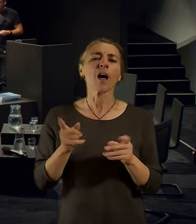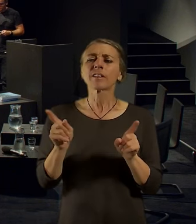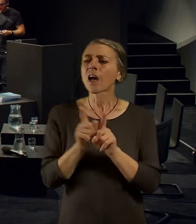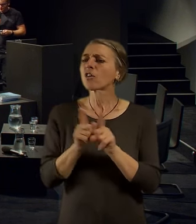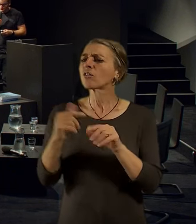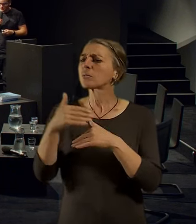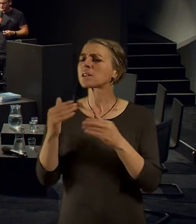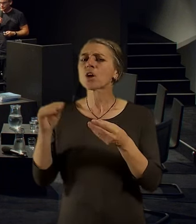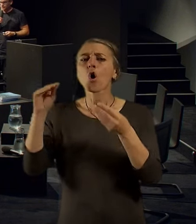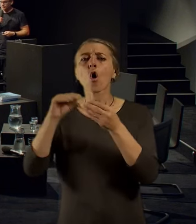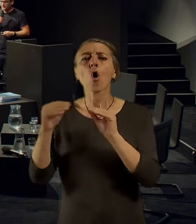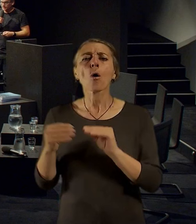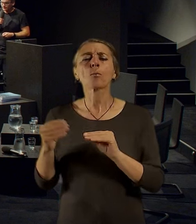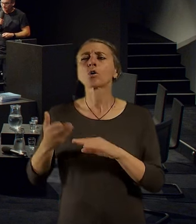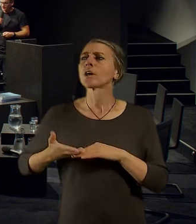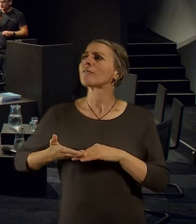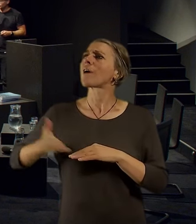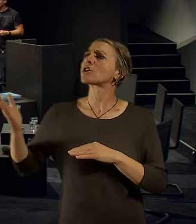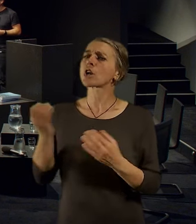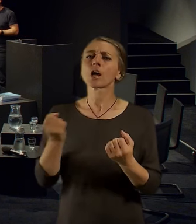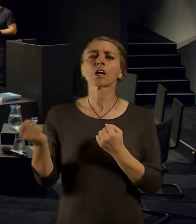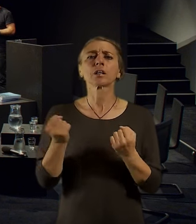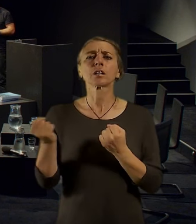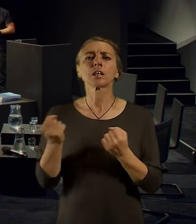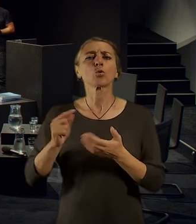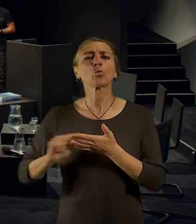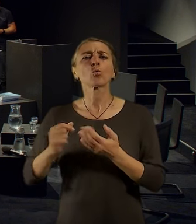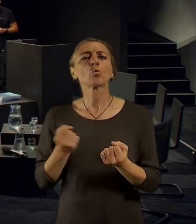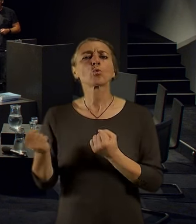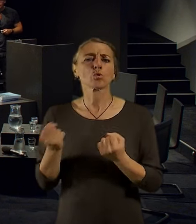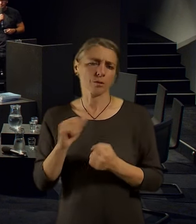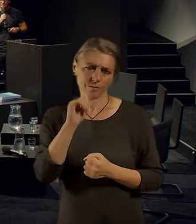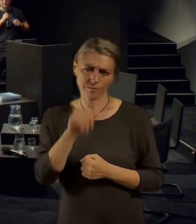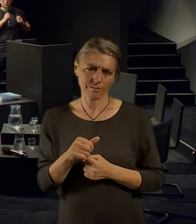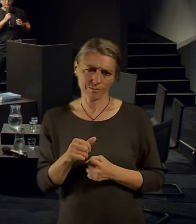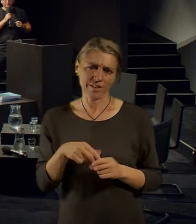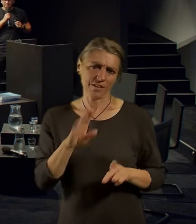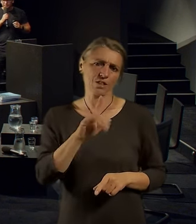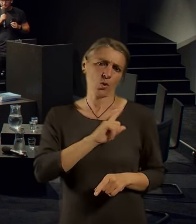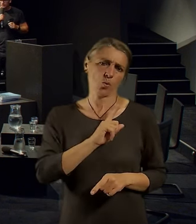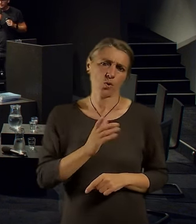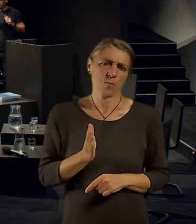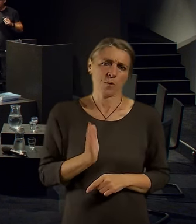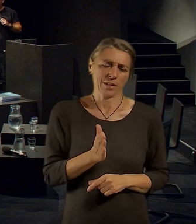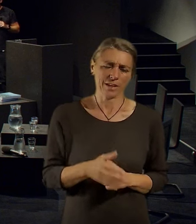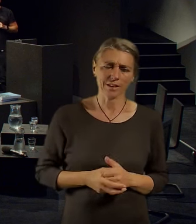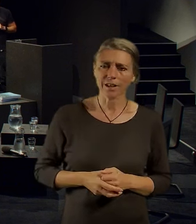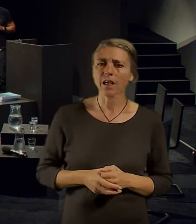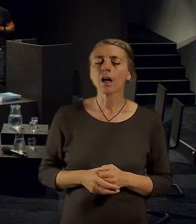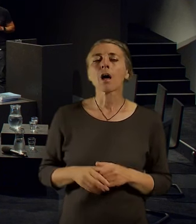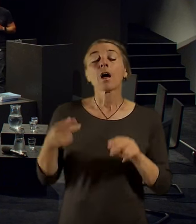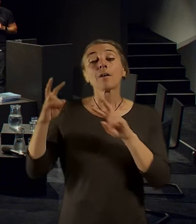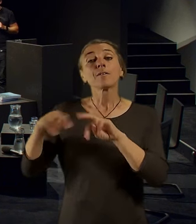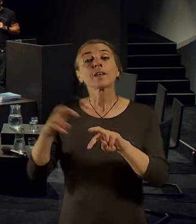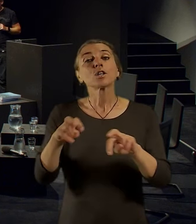zřezoval veřejný sektor, samozřejmě není. Nicméně je téma, které je důležité a které bychom měli zkoumat. A zkoumat, jakkolik lidí má